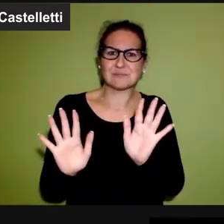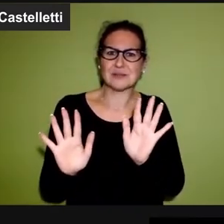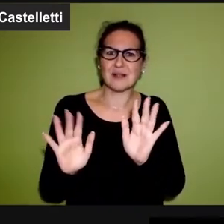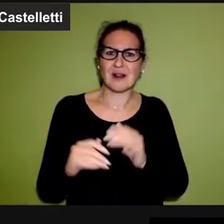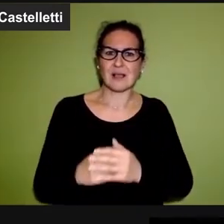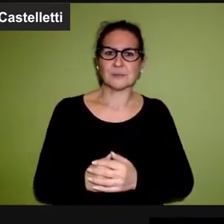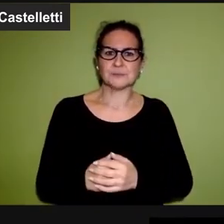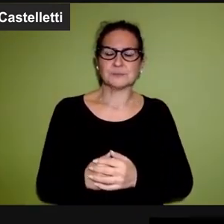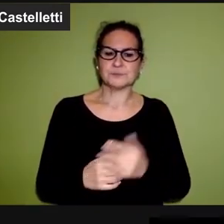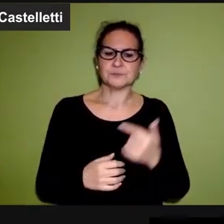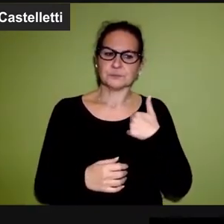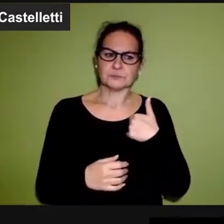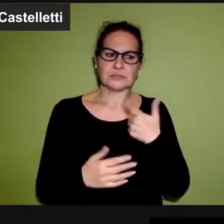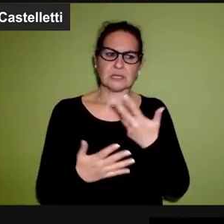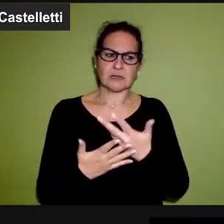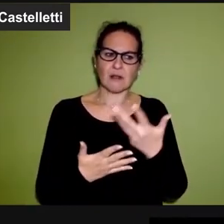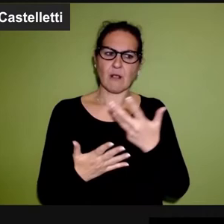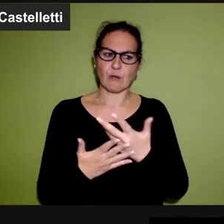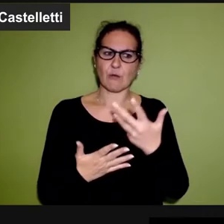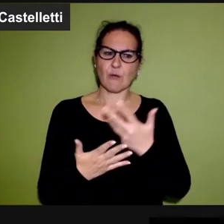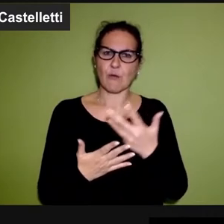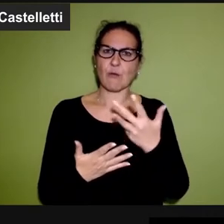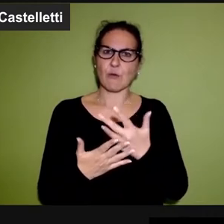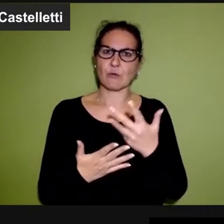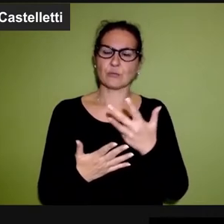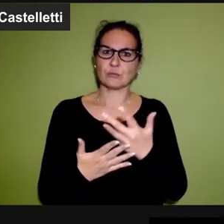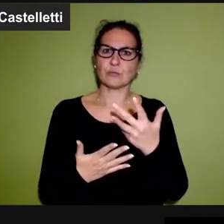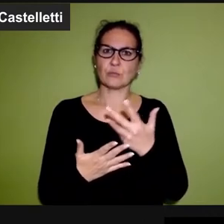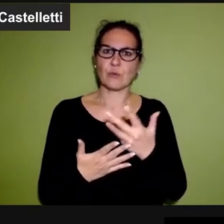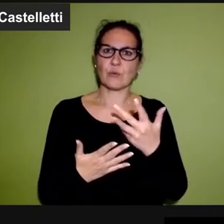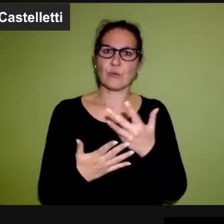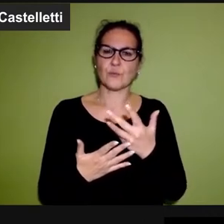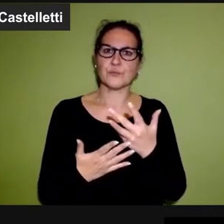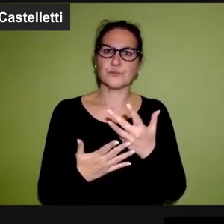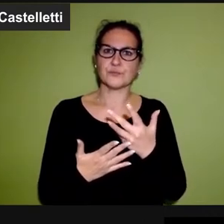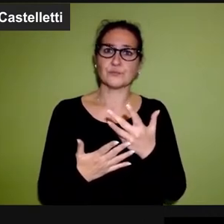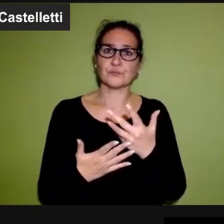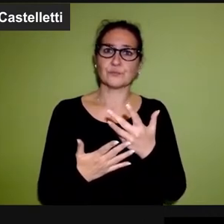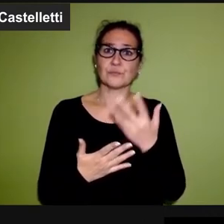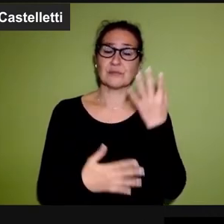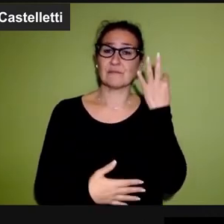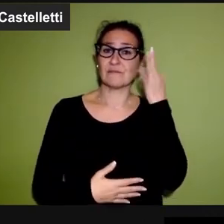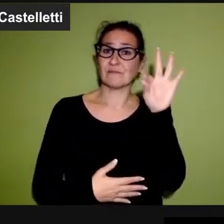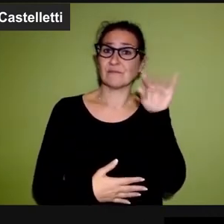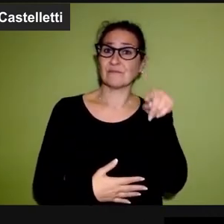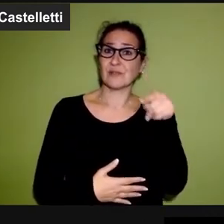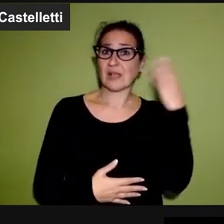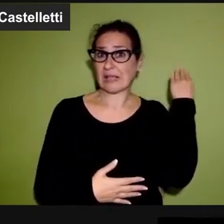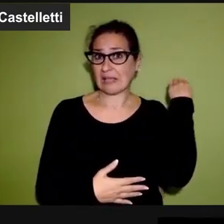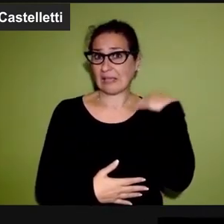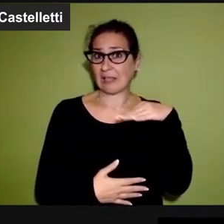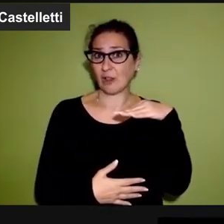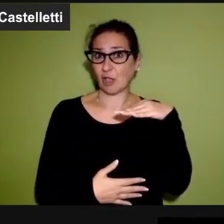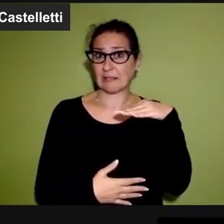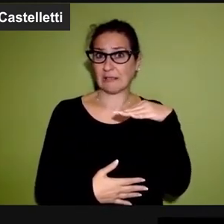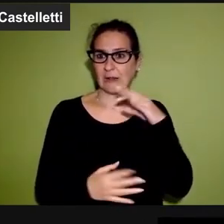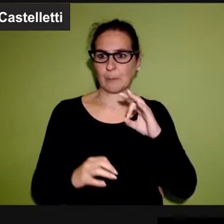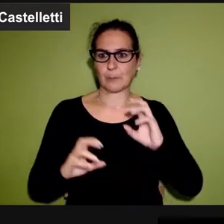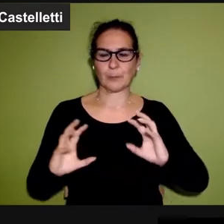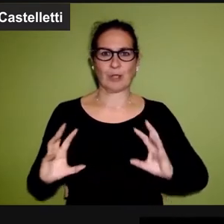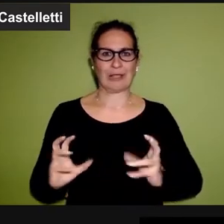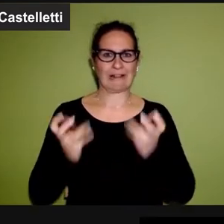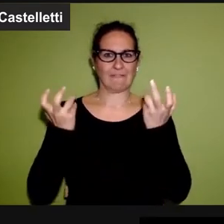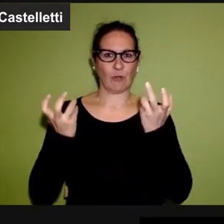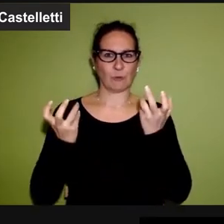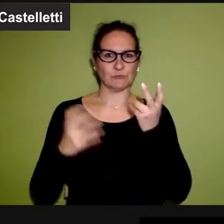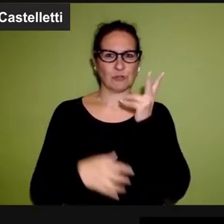mi sembra che racconto anche che quando fu introdotta in Francia la ghigliottina durante